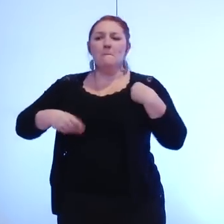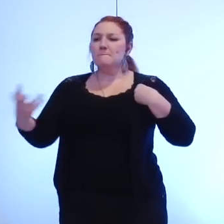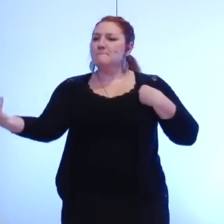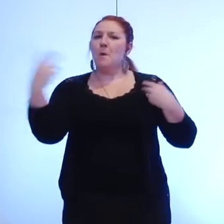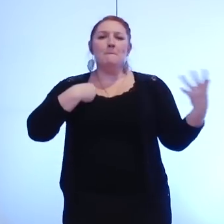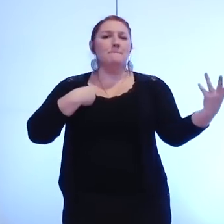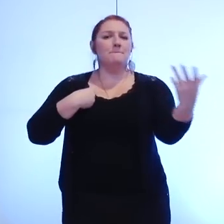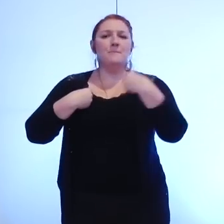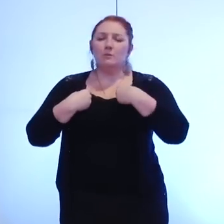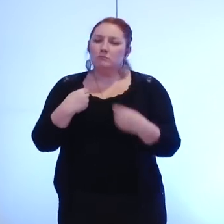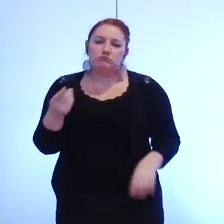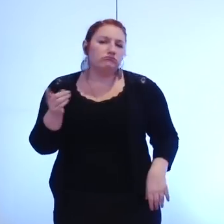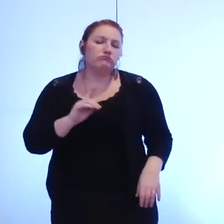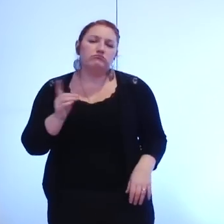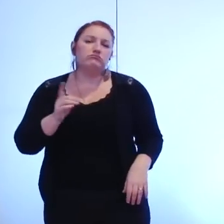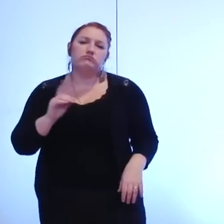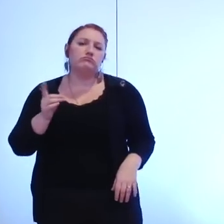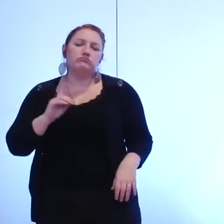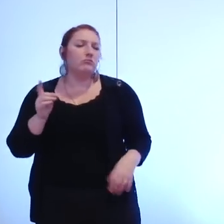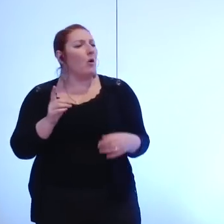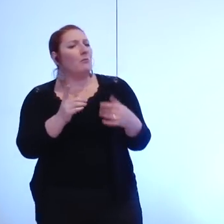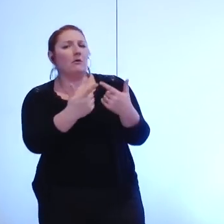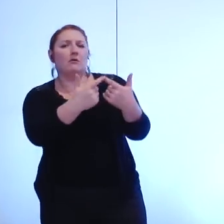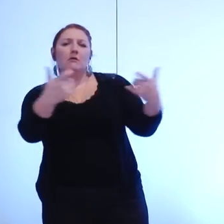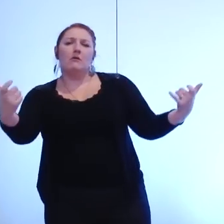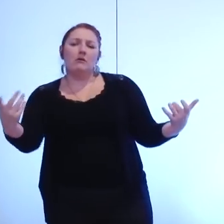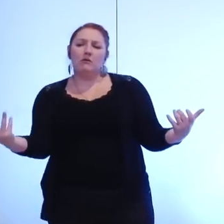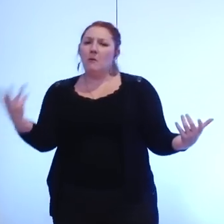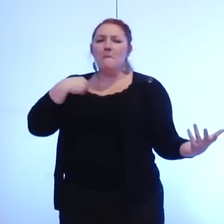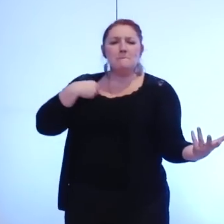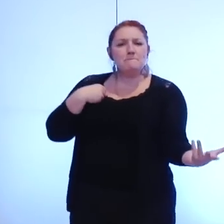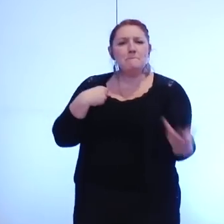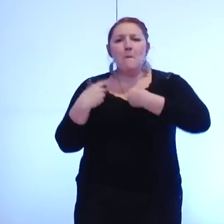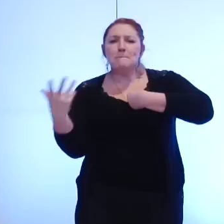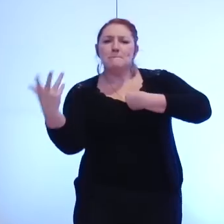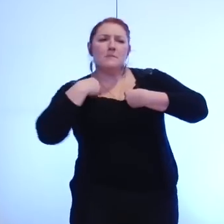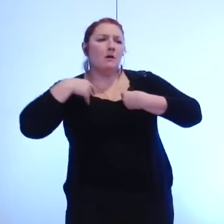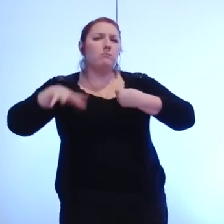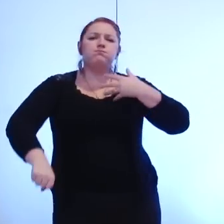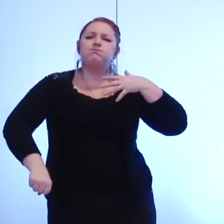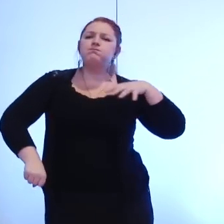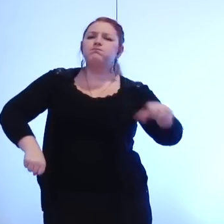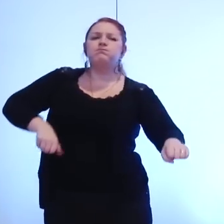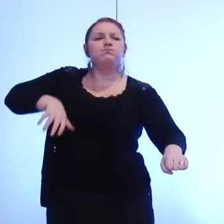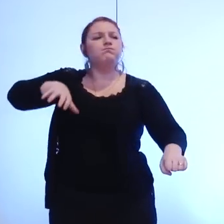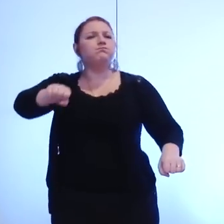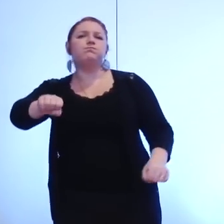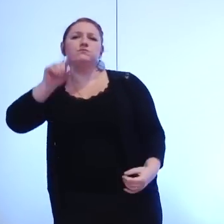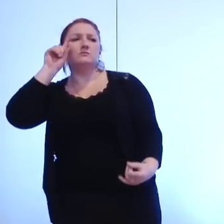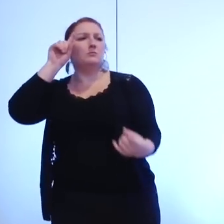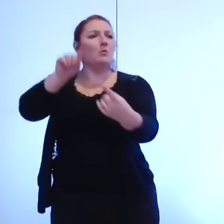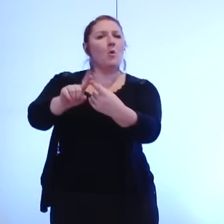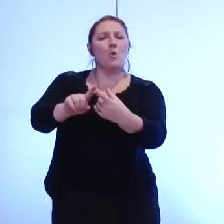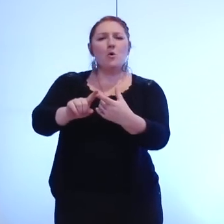compétences diverses et variées pour le plaisir de fabriquer une espèce je dirais de